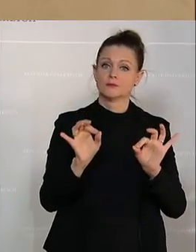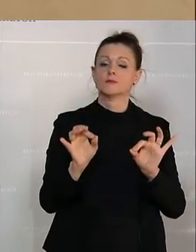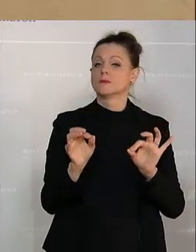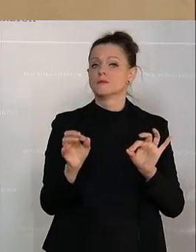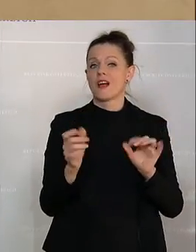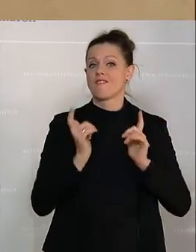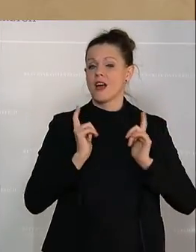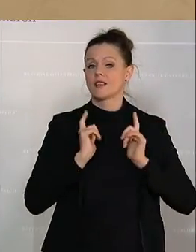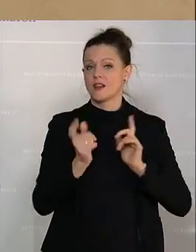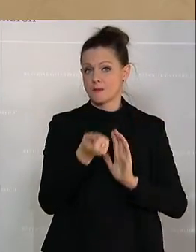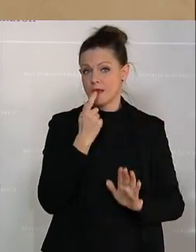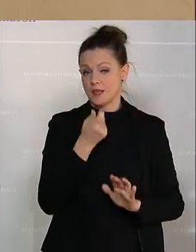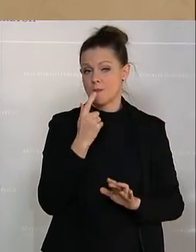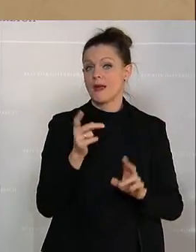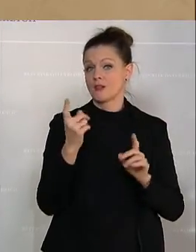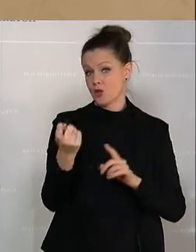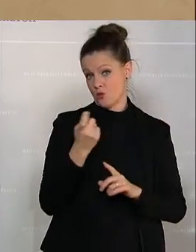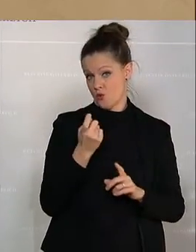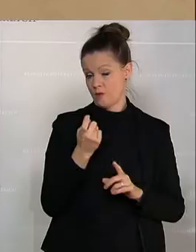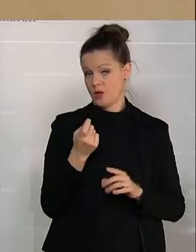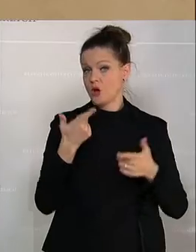und auch in der Zulassung, das ist das Positive.